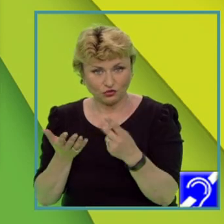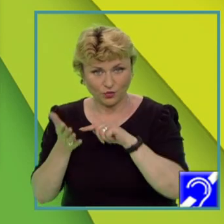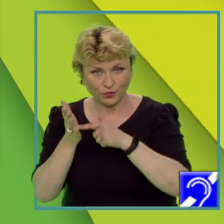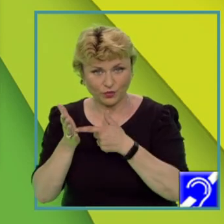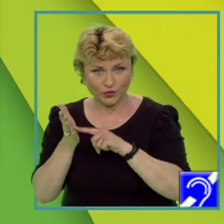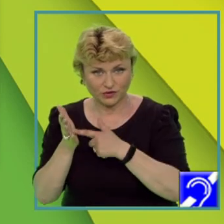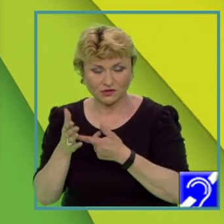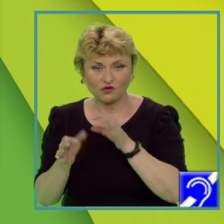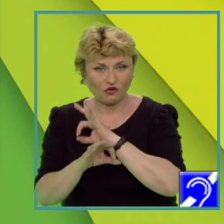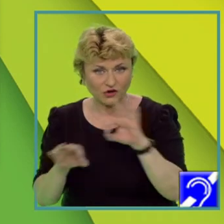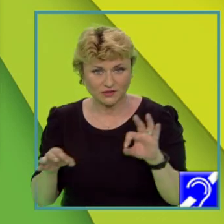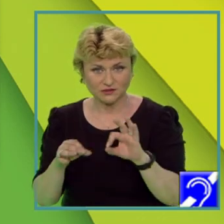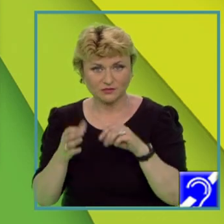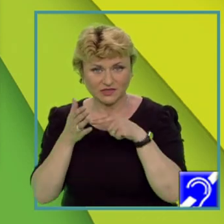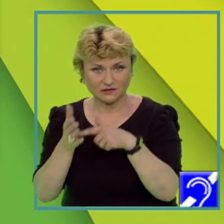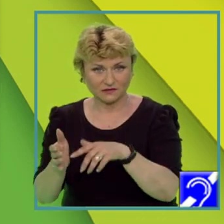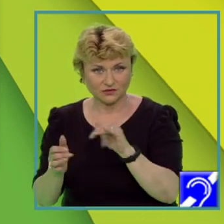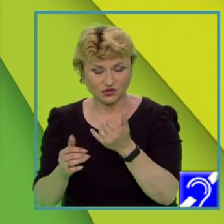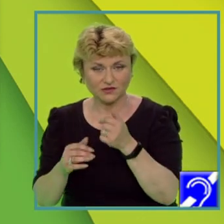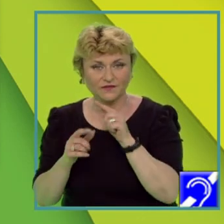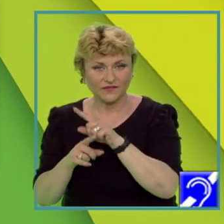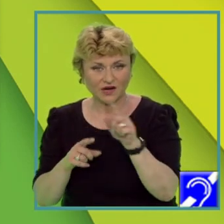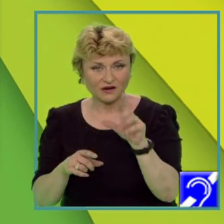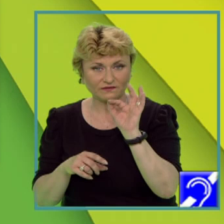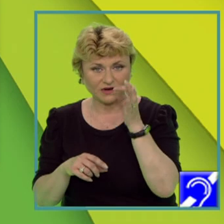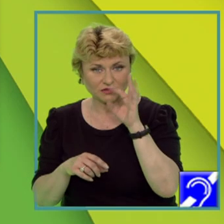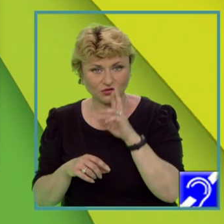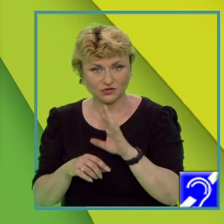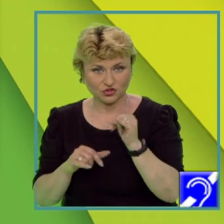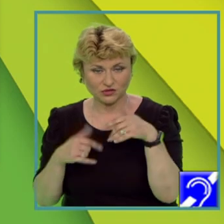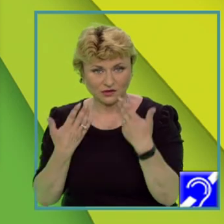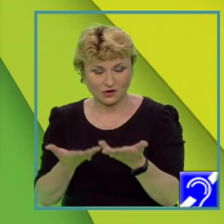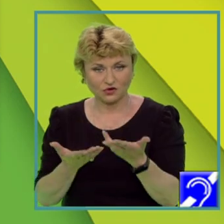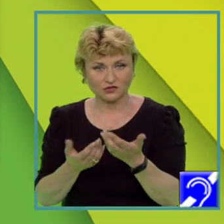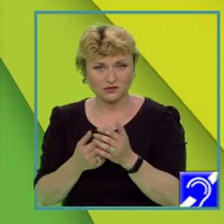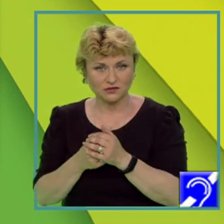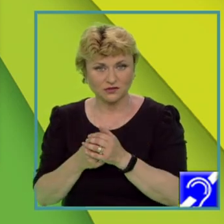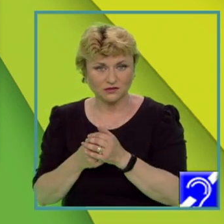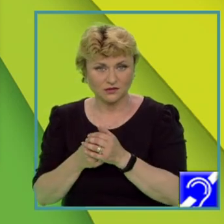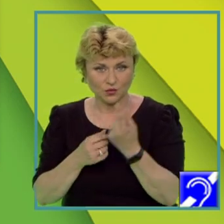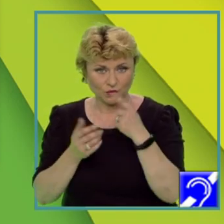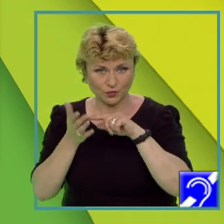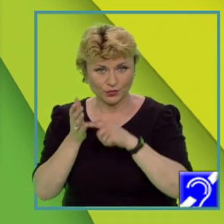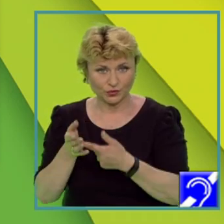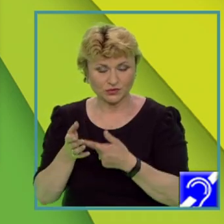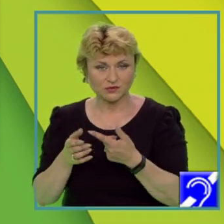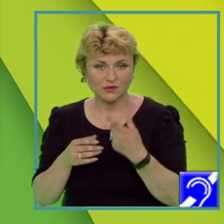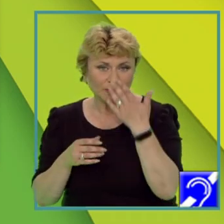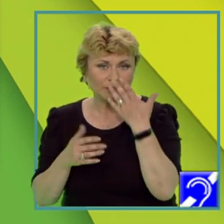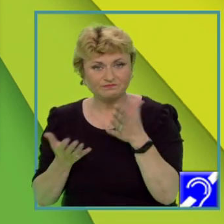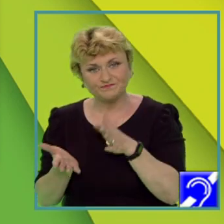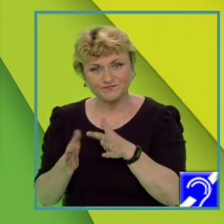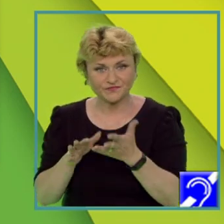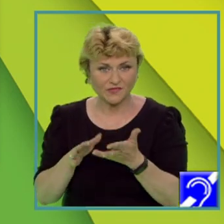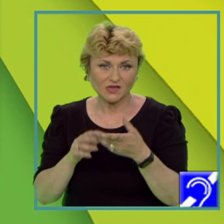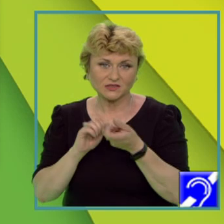corect prezentată sau fiecare factor. Se acordă doar un punct pentru răspunsuri parțiale sau